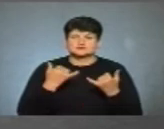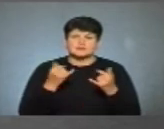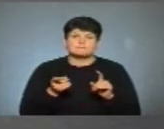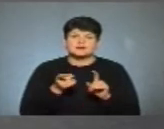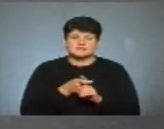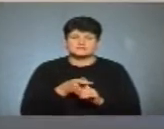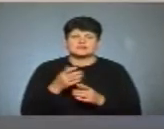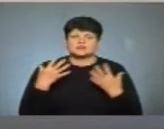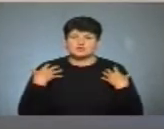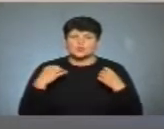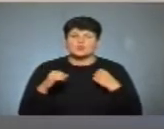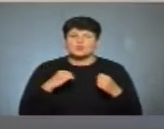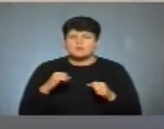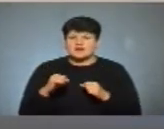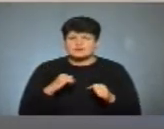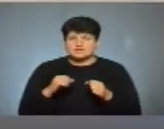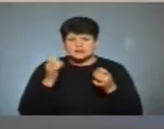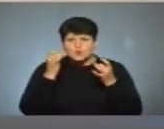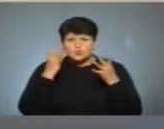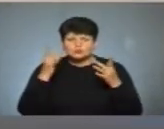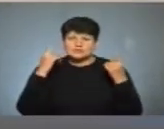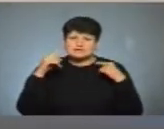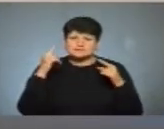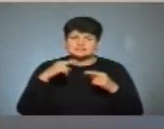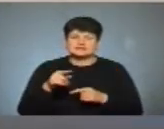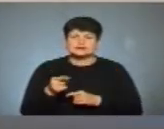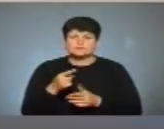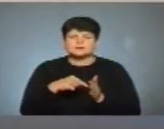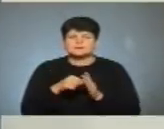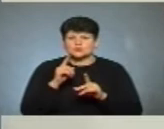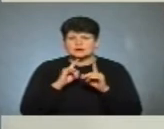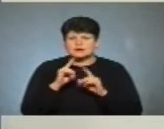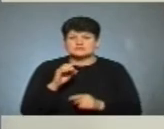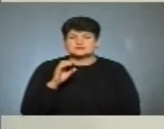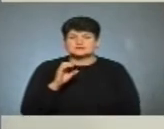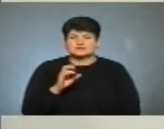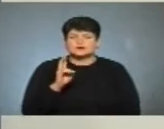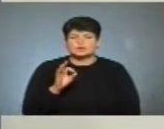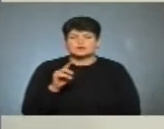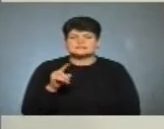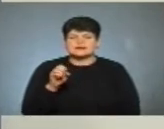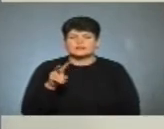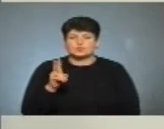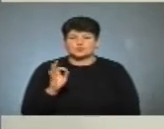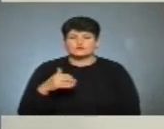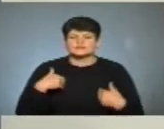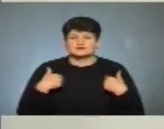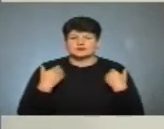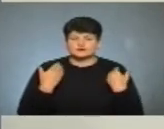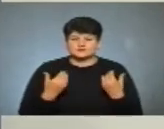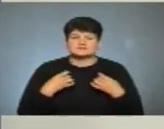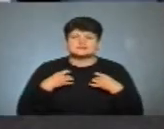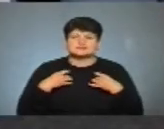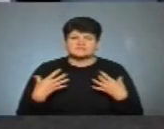приєдналася начальниця управління культури і мистецтв Тернопільської міської ради Світлана Козелко. Вітаю вас не перше зі